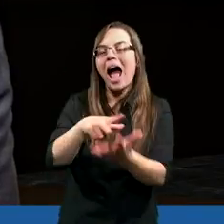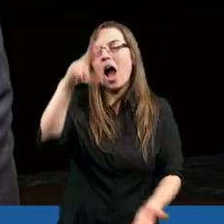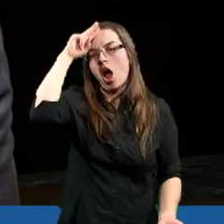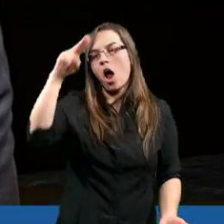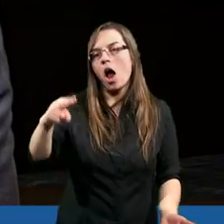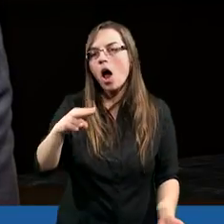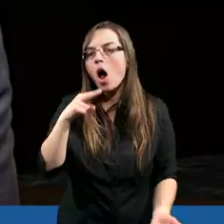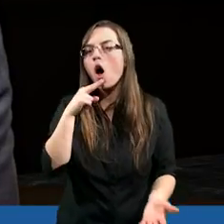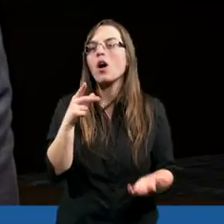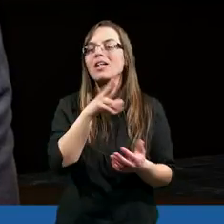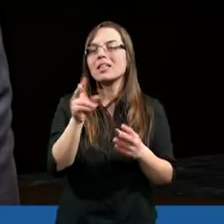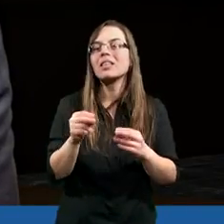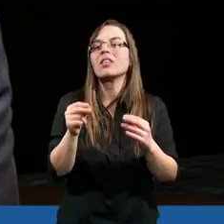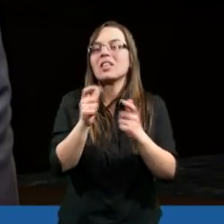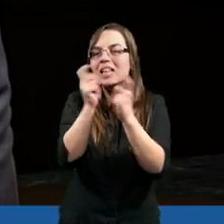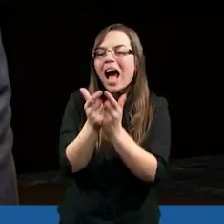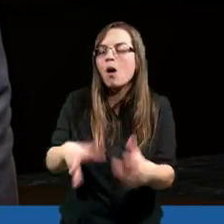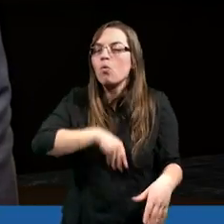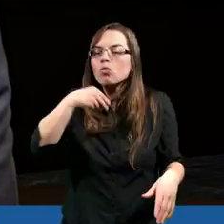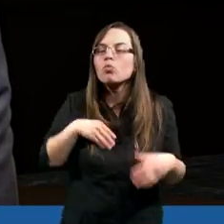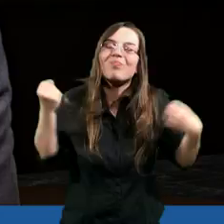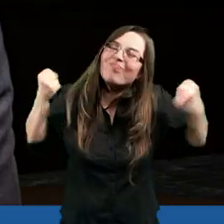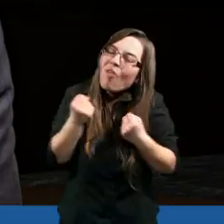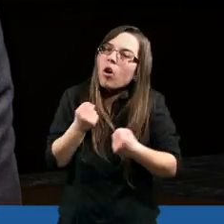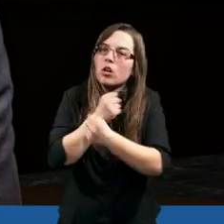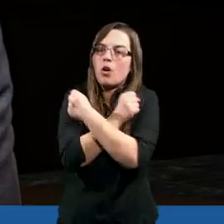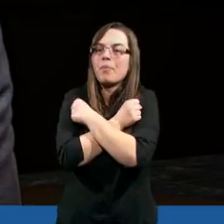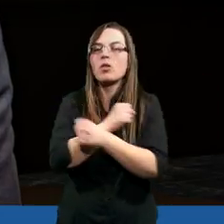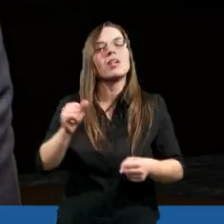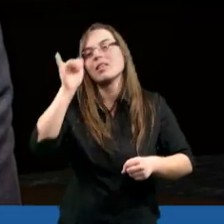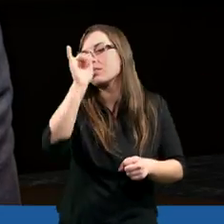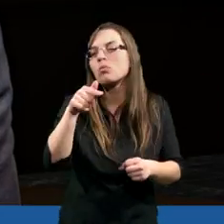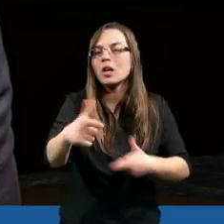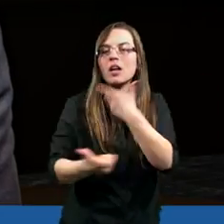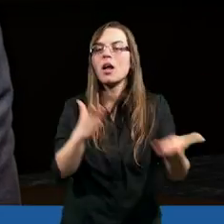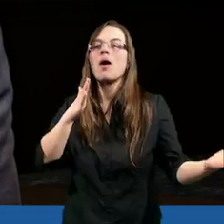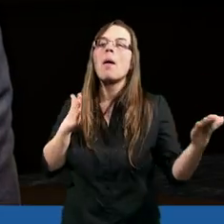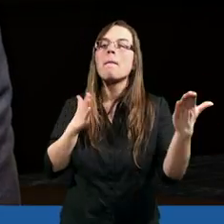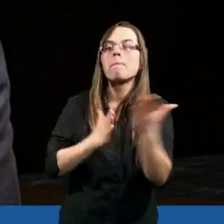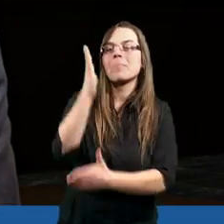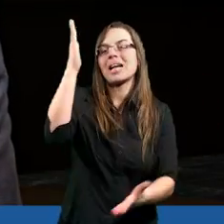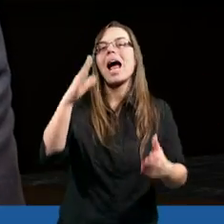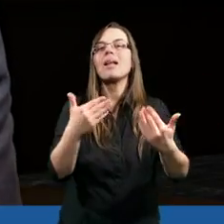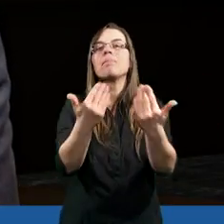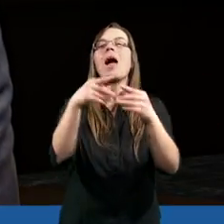kochać Boga całym sercem, całym mysłem, całą duszą. Nie da się tego zrobić przed